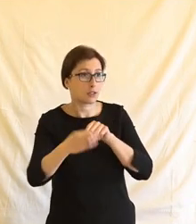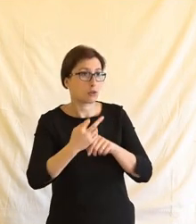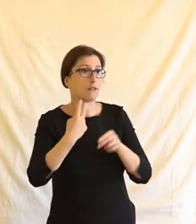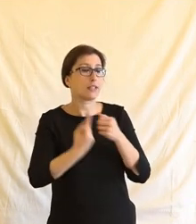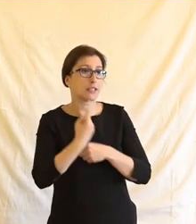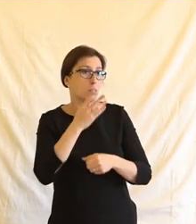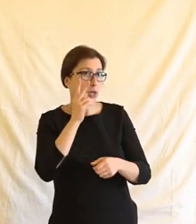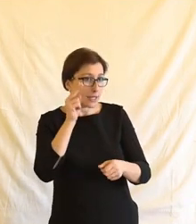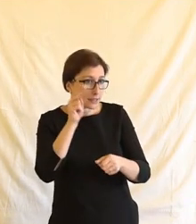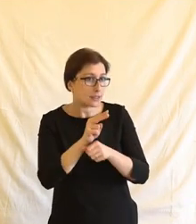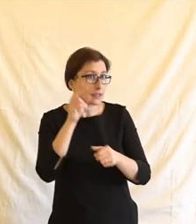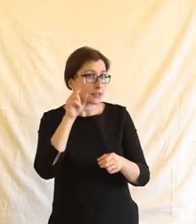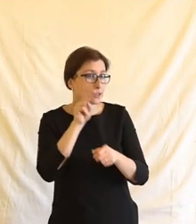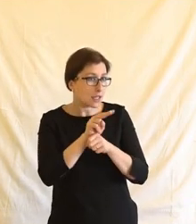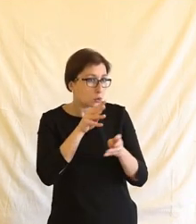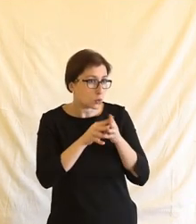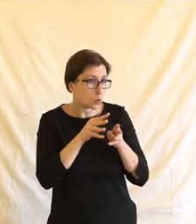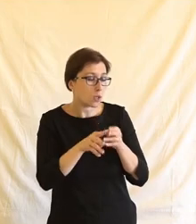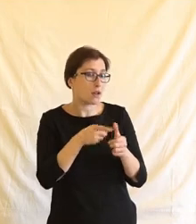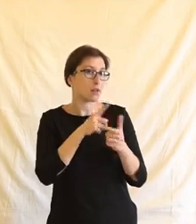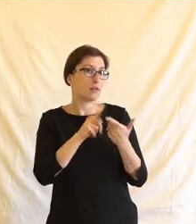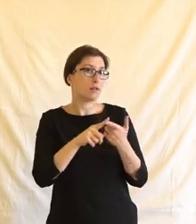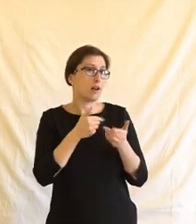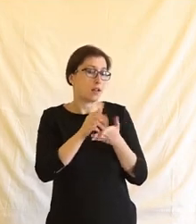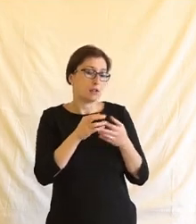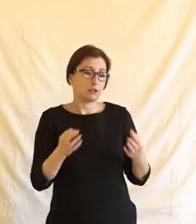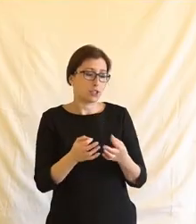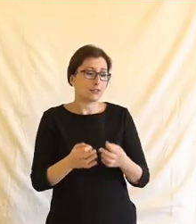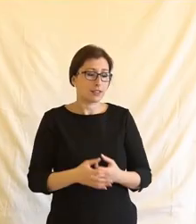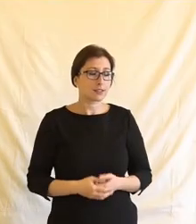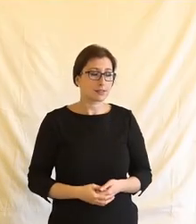jako je spousta a spousta dalších věcí. Takže tak asi.